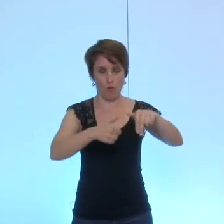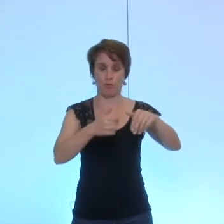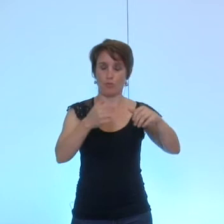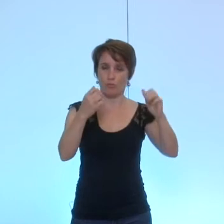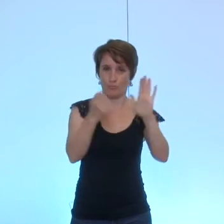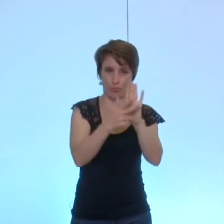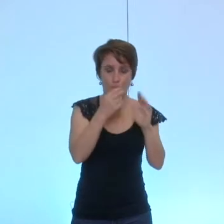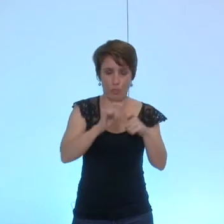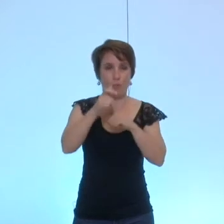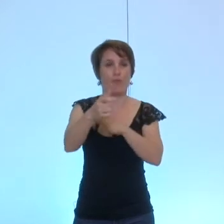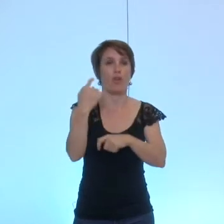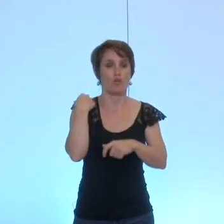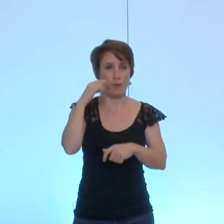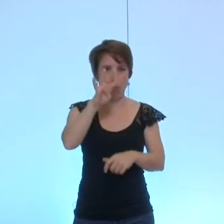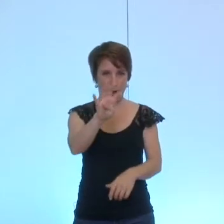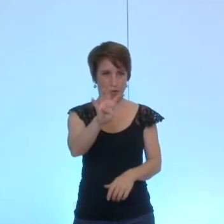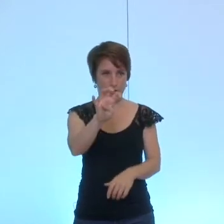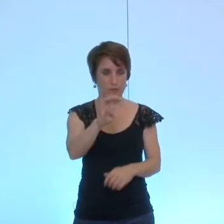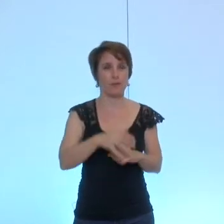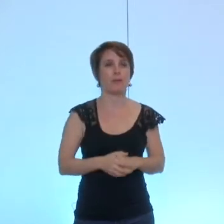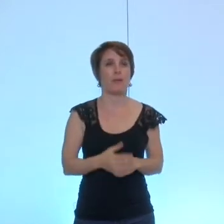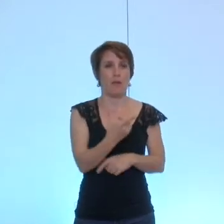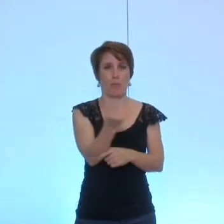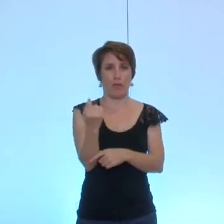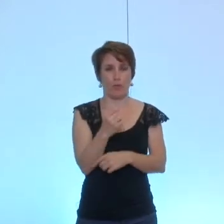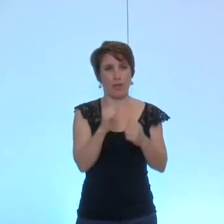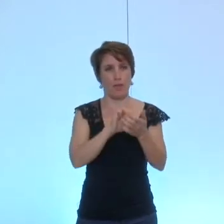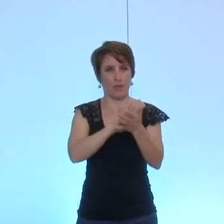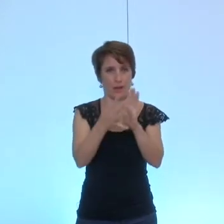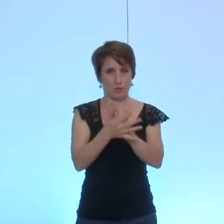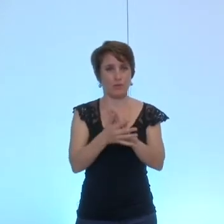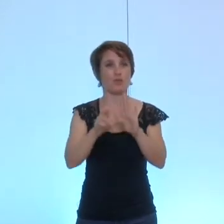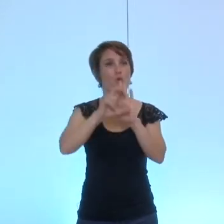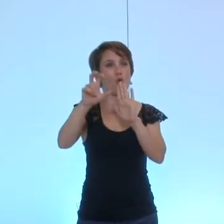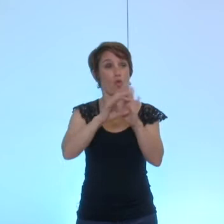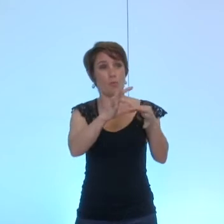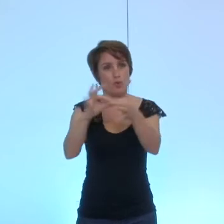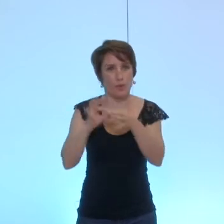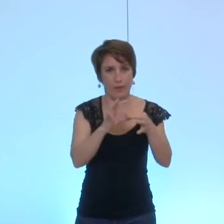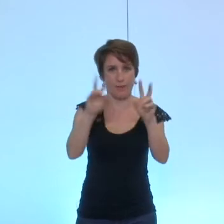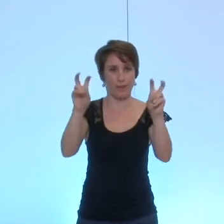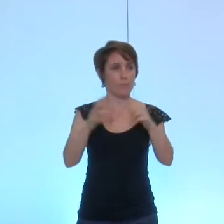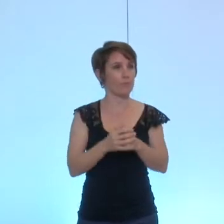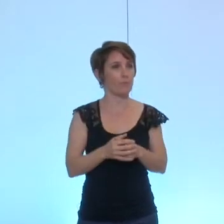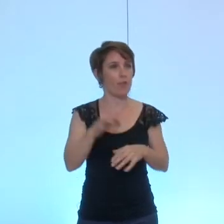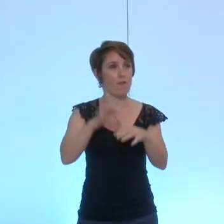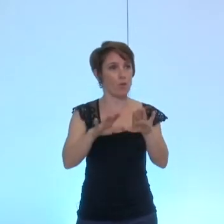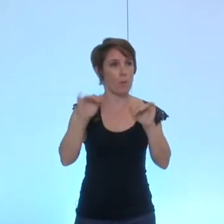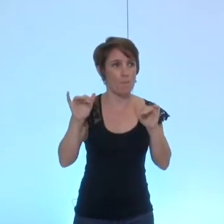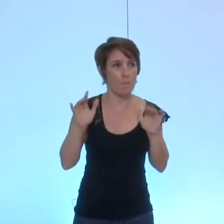est adoptée délibération 40 partenariat avec l'association Grenoble Solidarité qui s'abstient